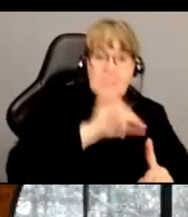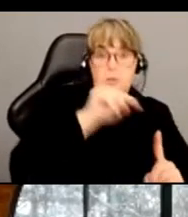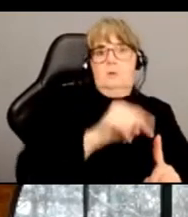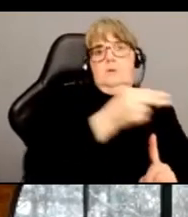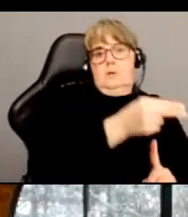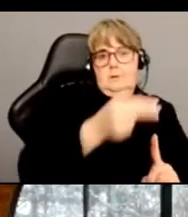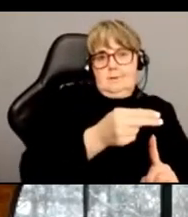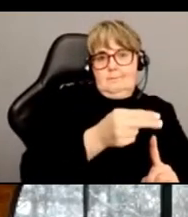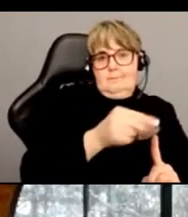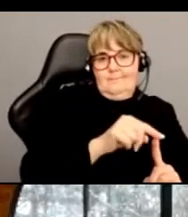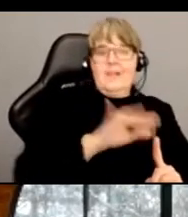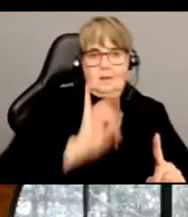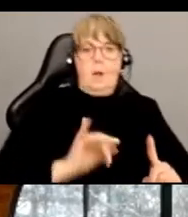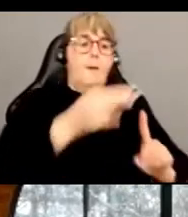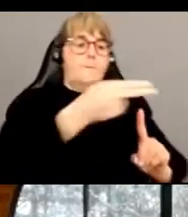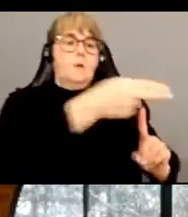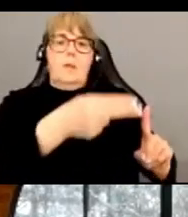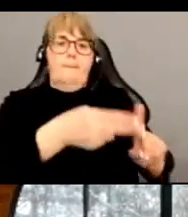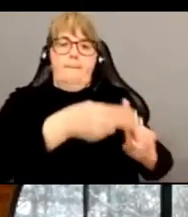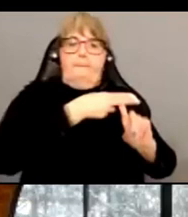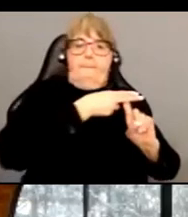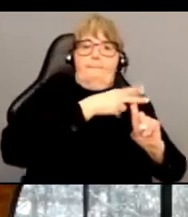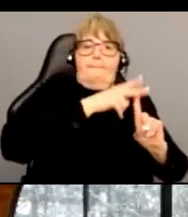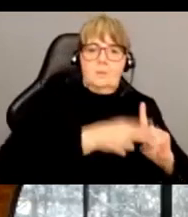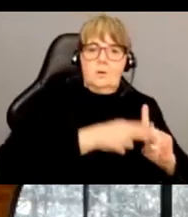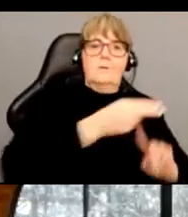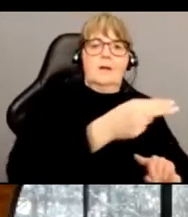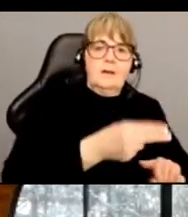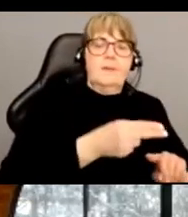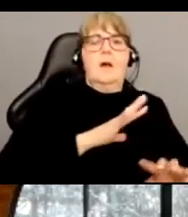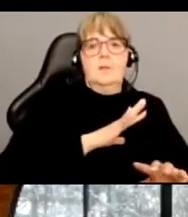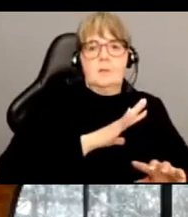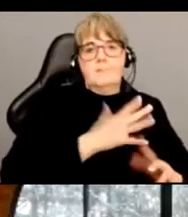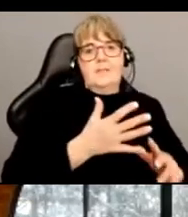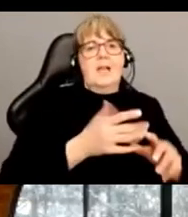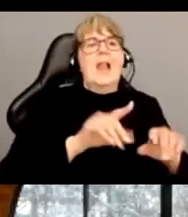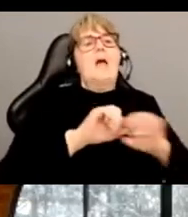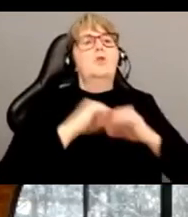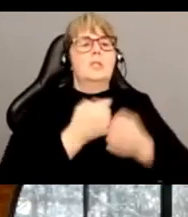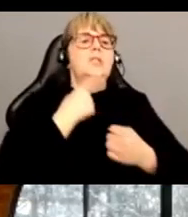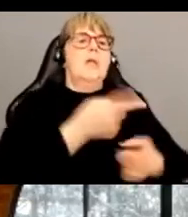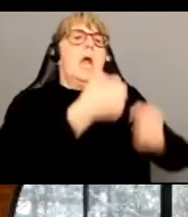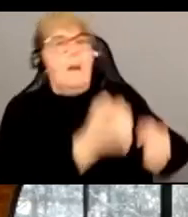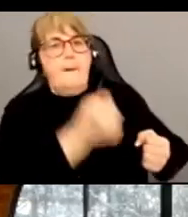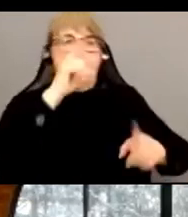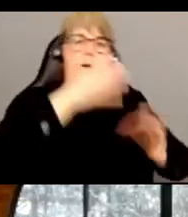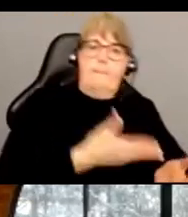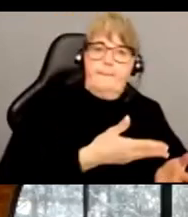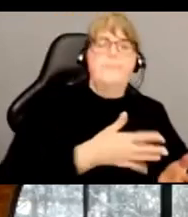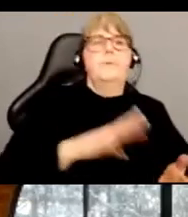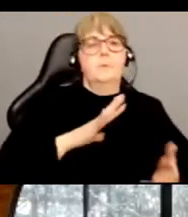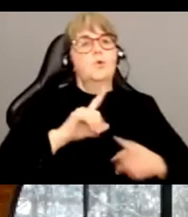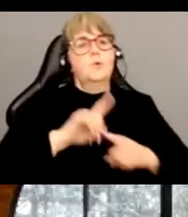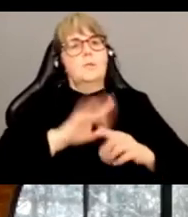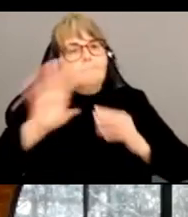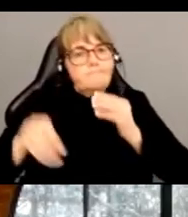lequel cette personne évolue. donc le fait que le handicap ou l'incapacité est des fois même produite carrément par la société. tranquillement, pensez aussi à des